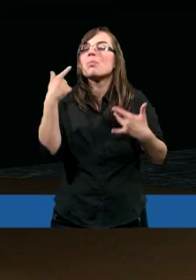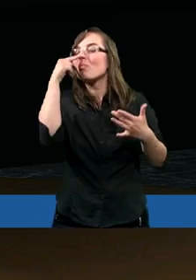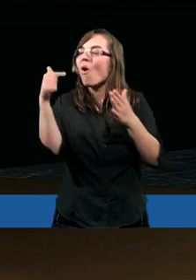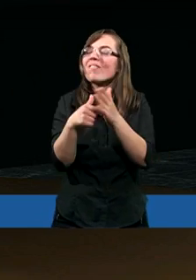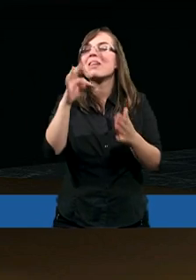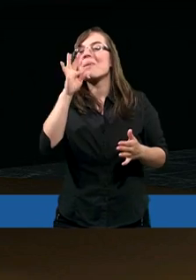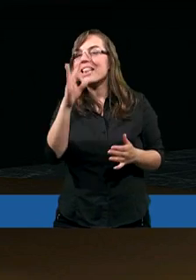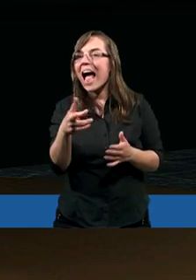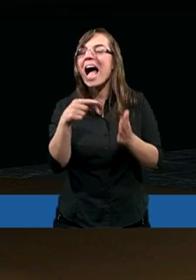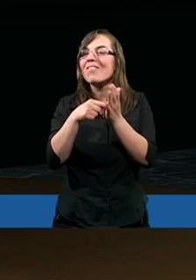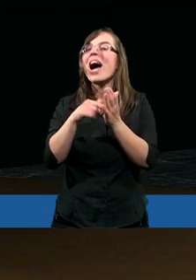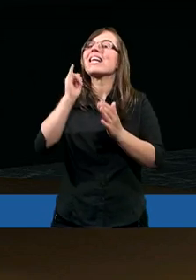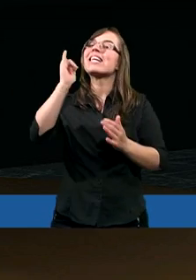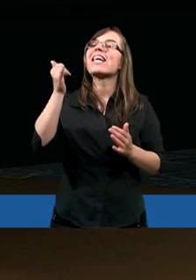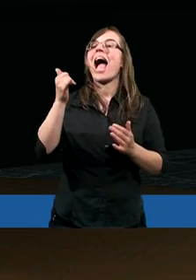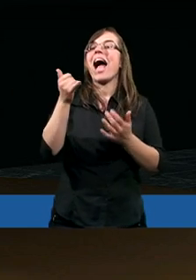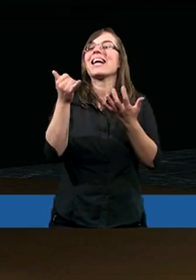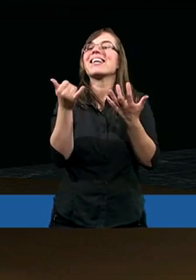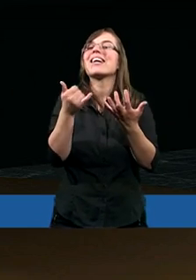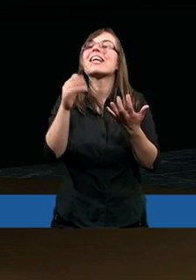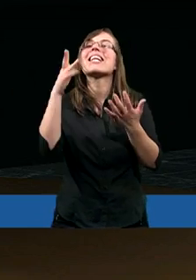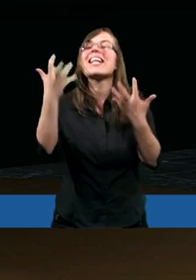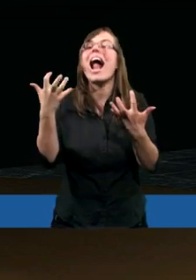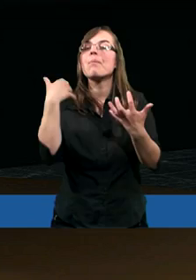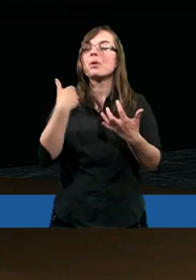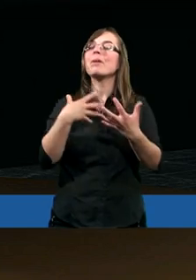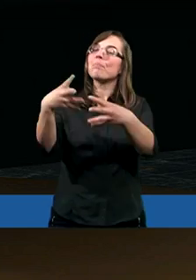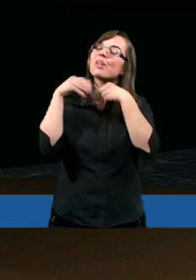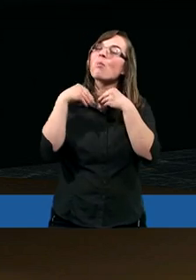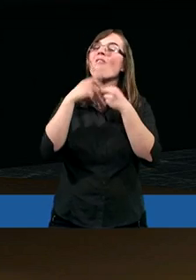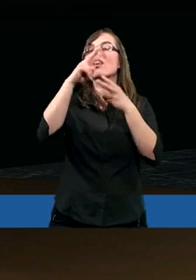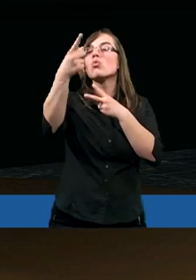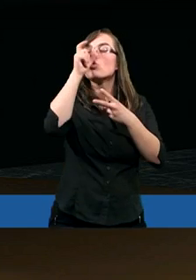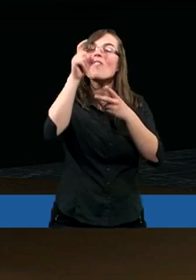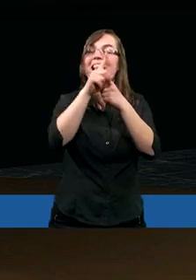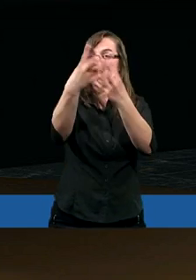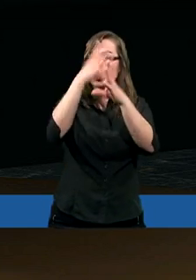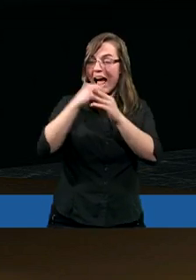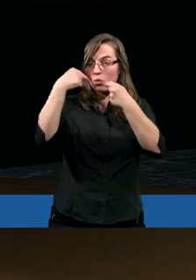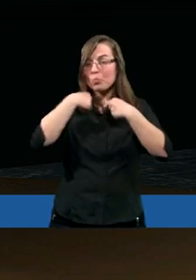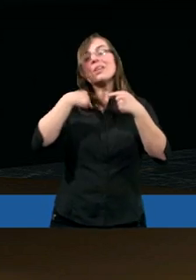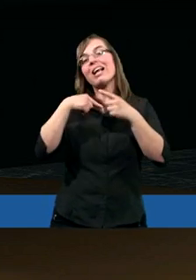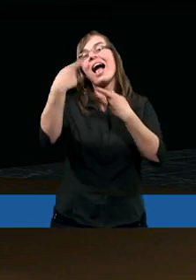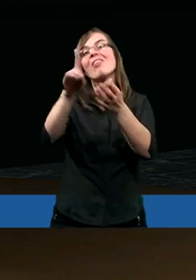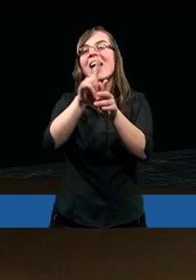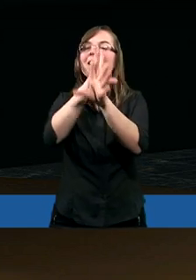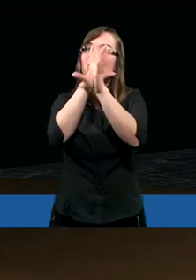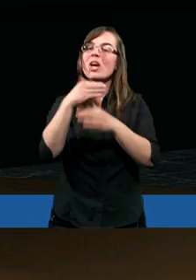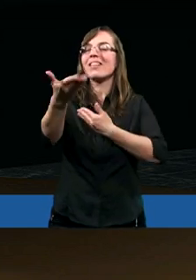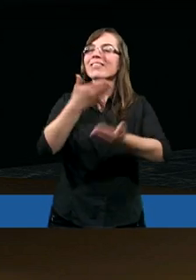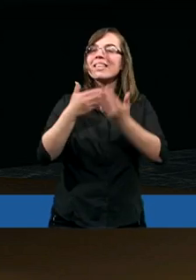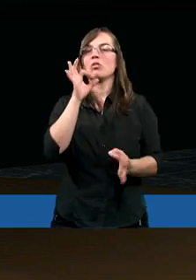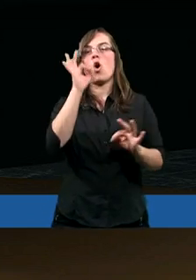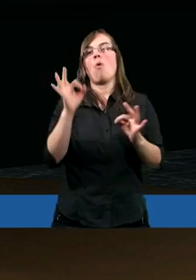ludzie patrząc na nas po prostu widzieli Boże odbicie w nas. I między innymi po to są te listy.